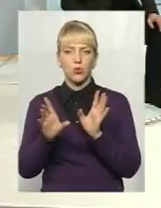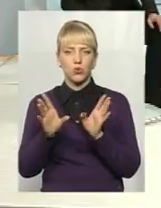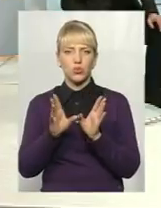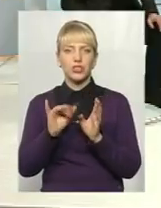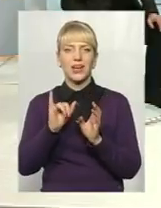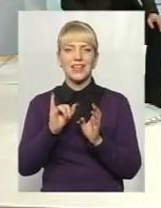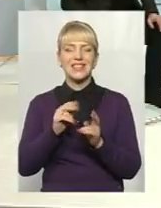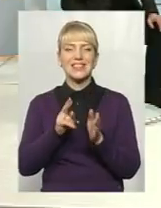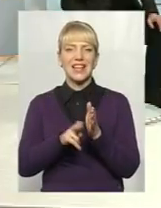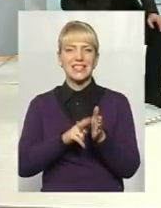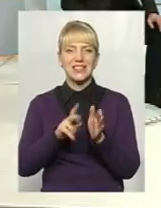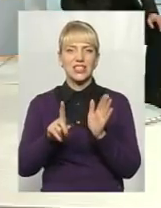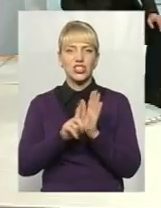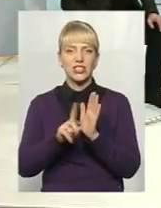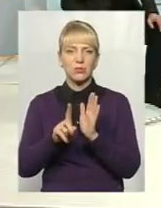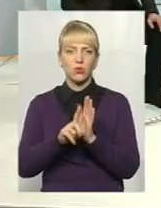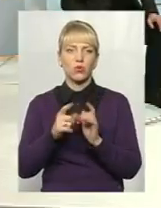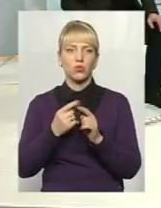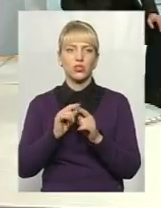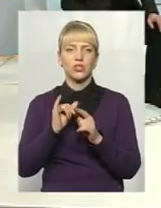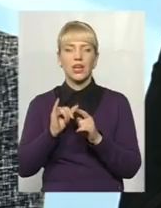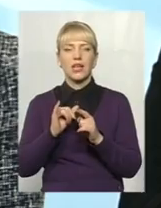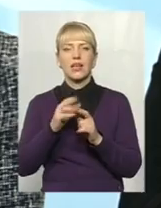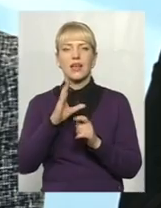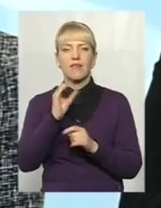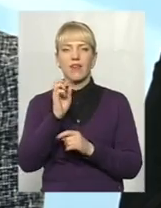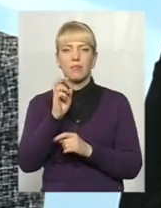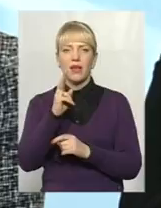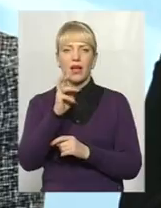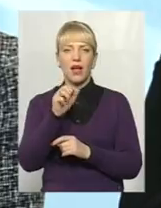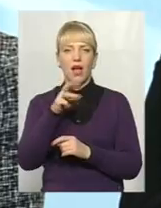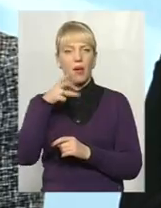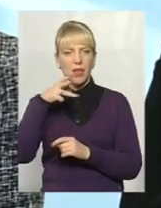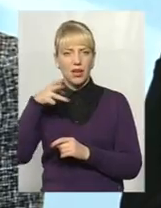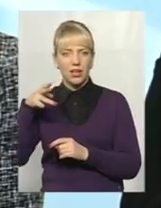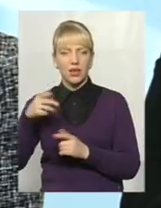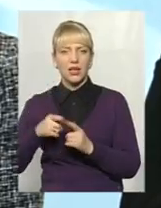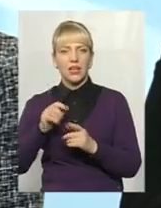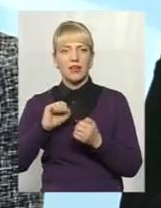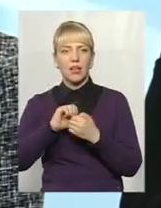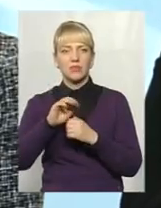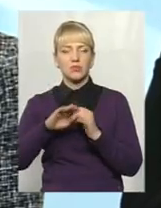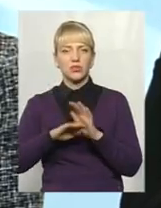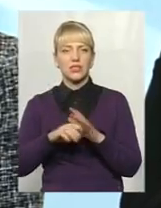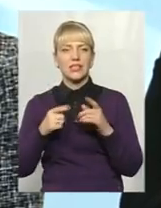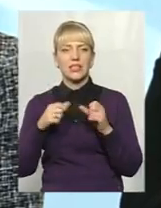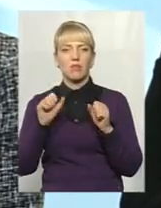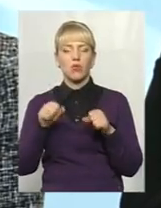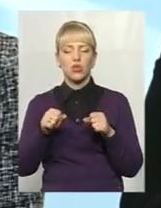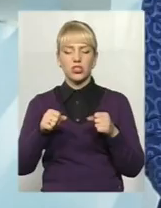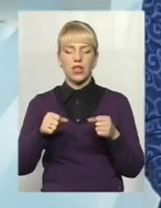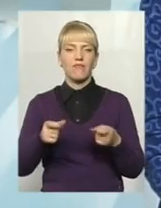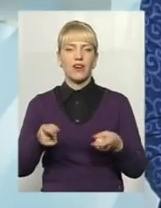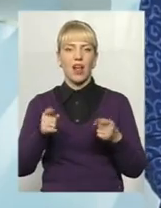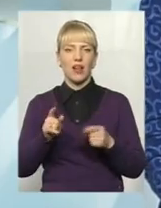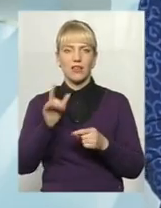залізничне, веб-камери, в нас вже велика кількість в Каменці-Подільському камер, де можна в реальному